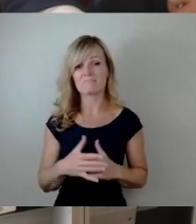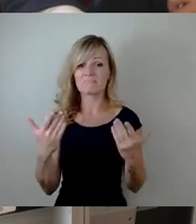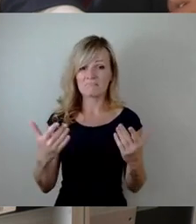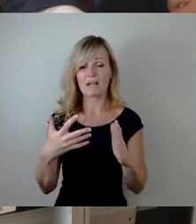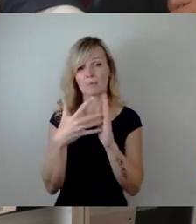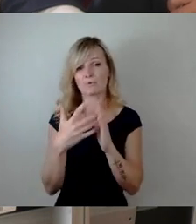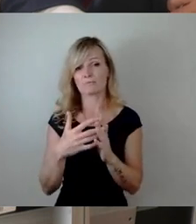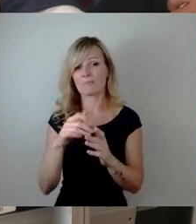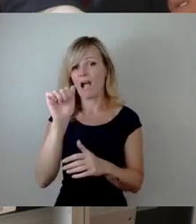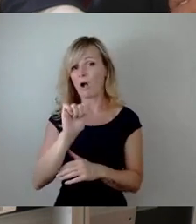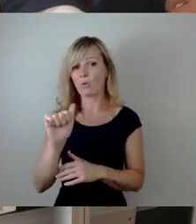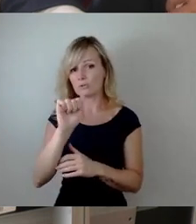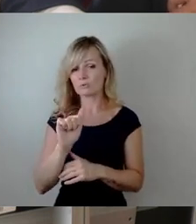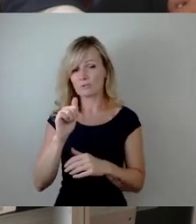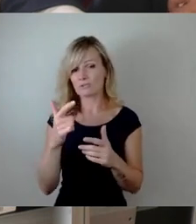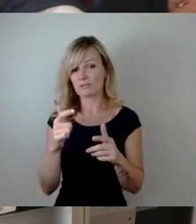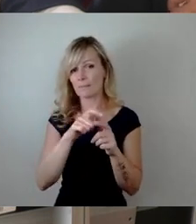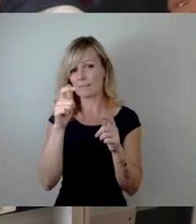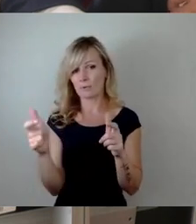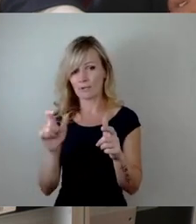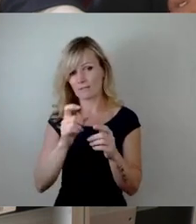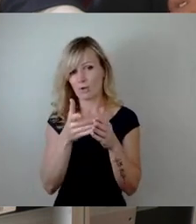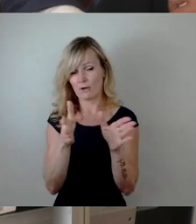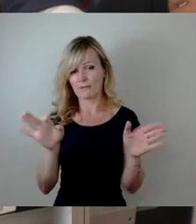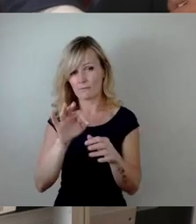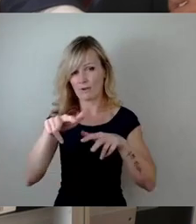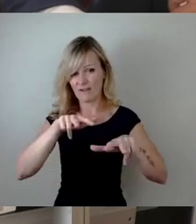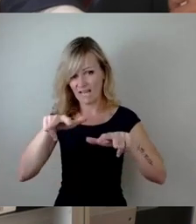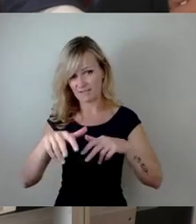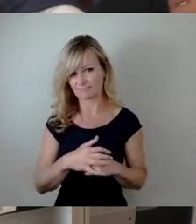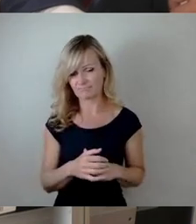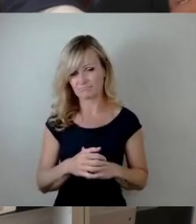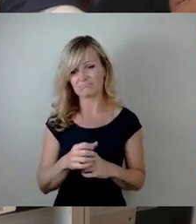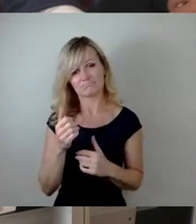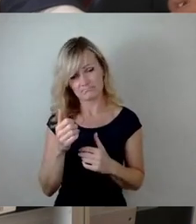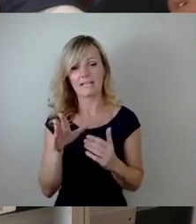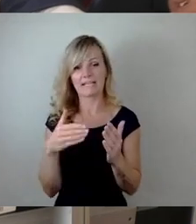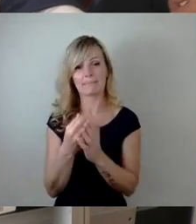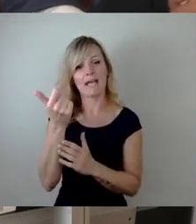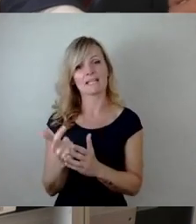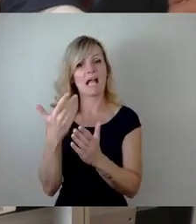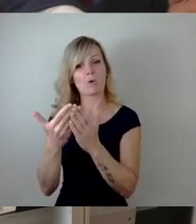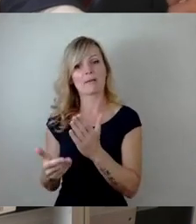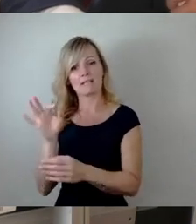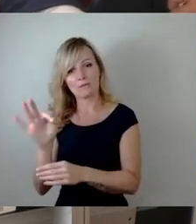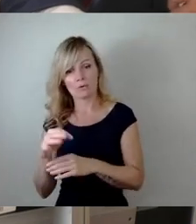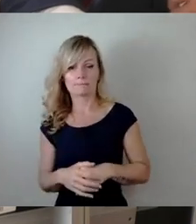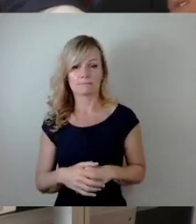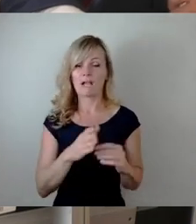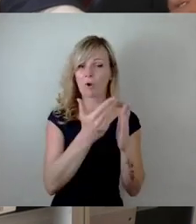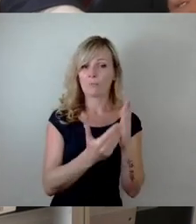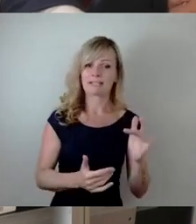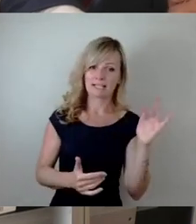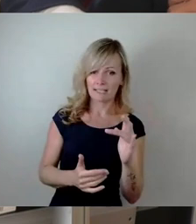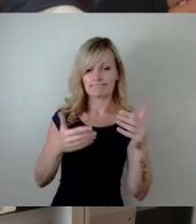einige Argumente dafür, aber auch einige dagegen. Aber es geht hier nicht um Schnellschüsse, sondern um eine ganzheitliche